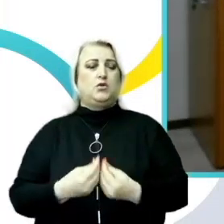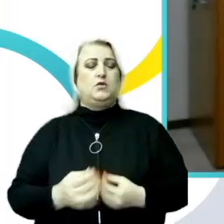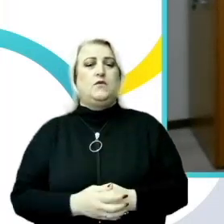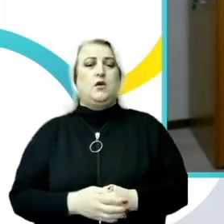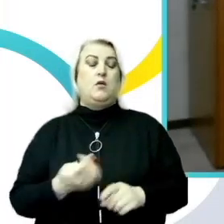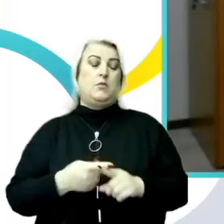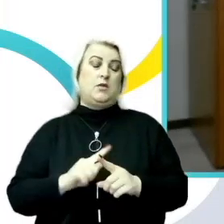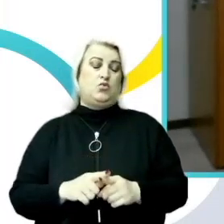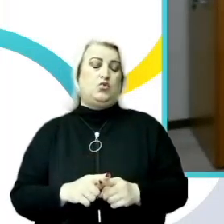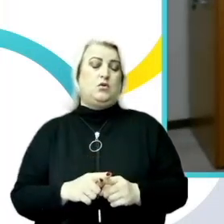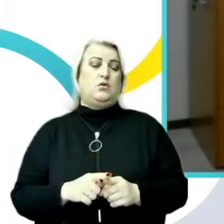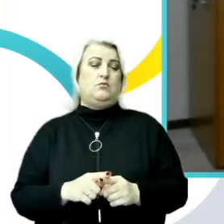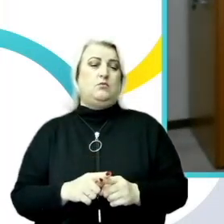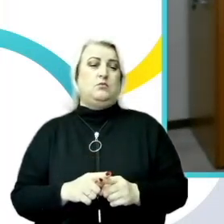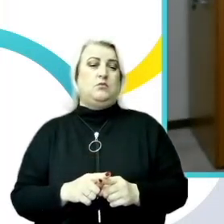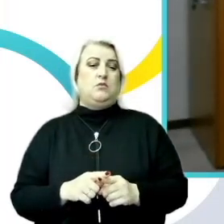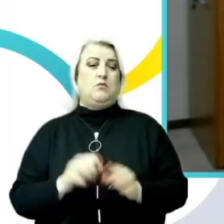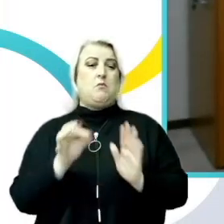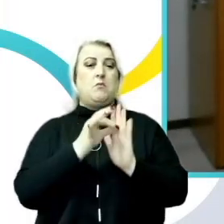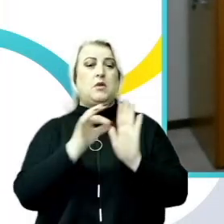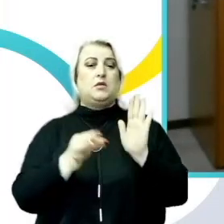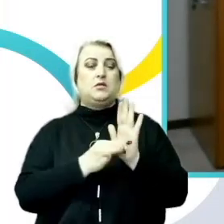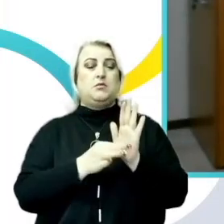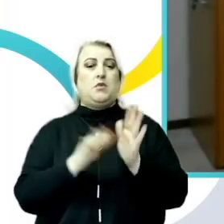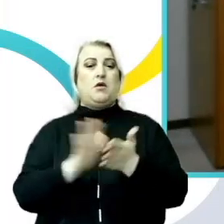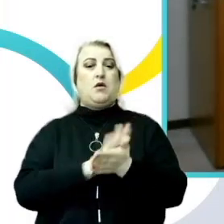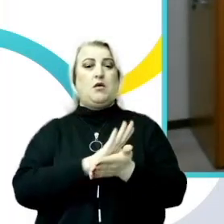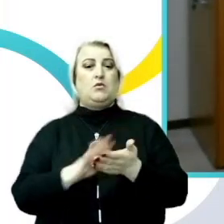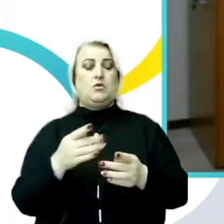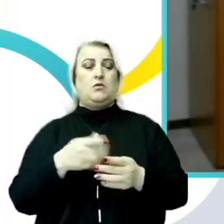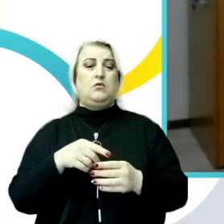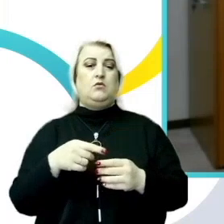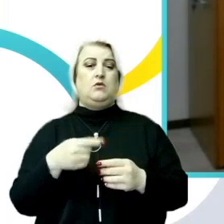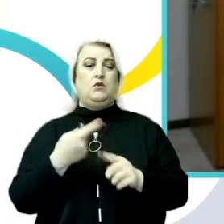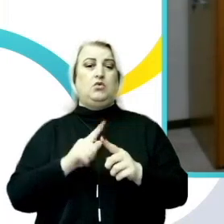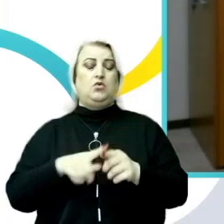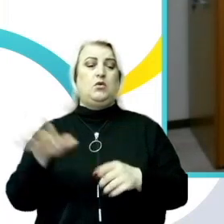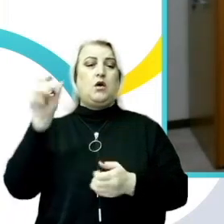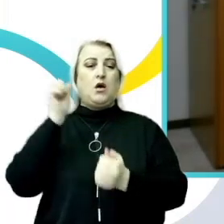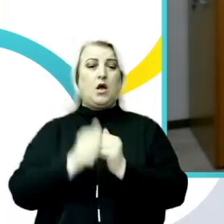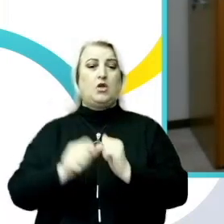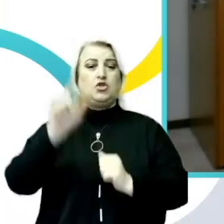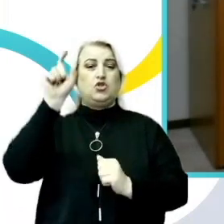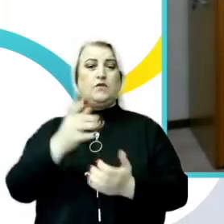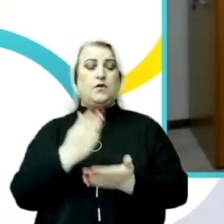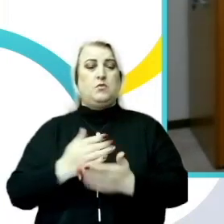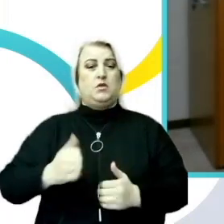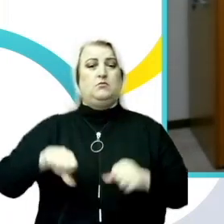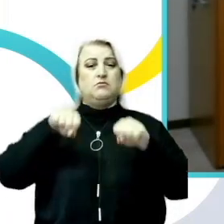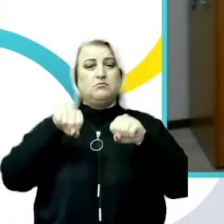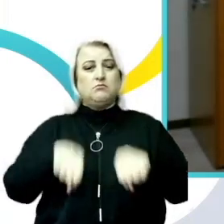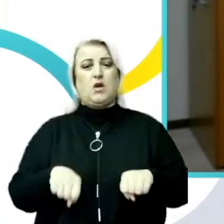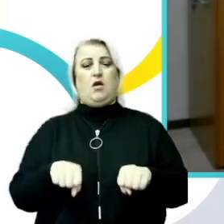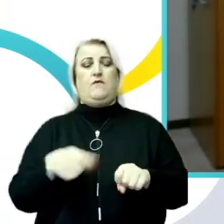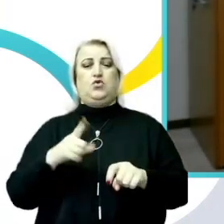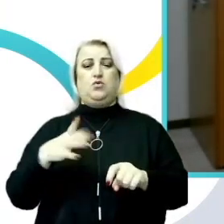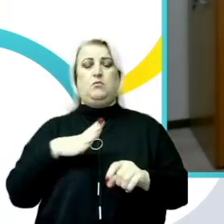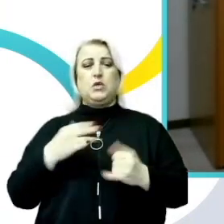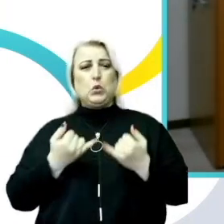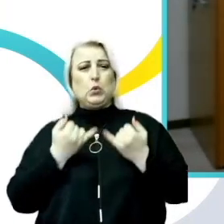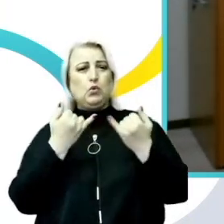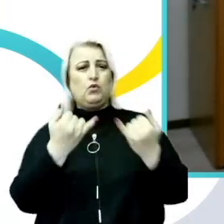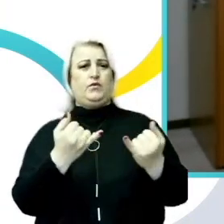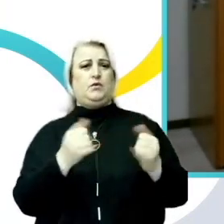colegi, principii egalității potrivit cărea toate ființele umane au dreptul de a fi egale în demnitate, de a fi tratate cu respect și considerație,